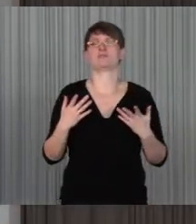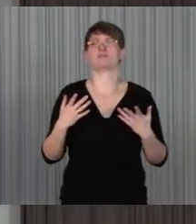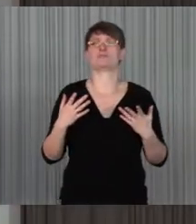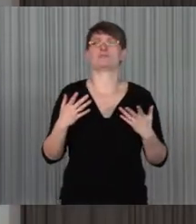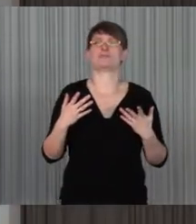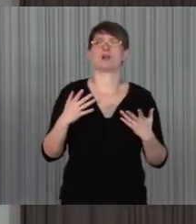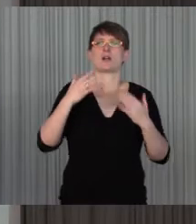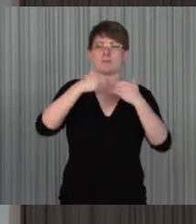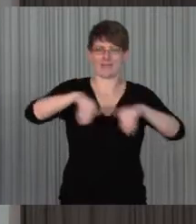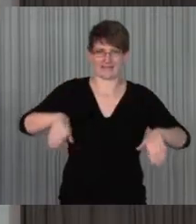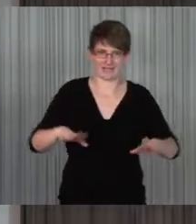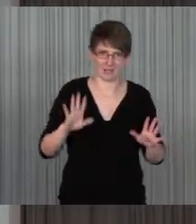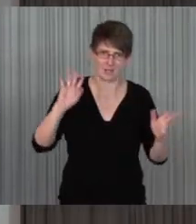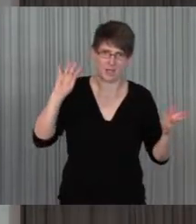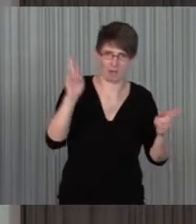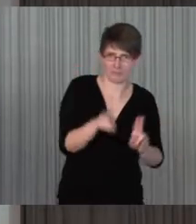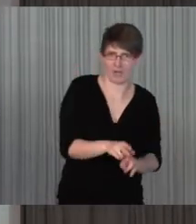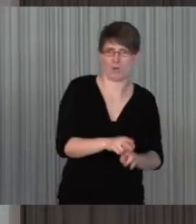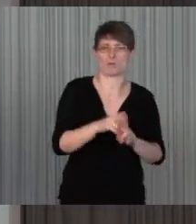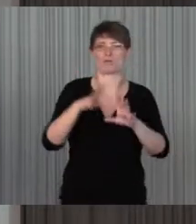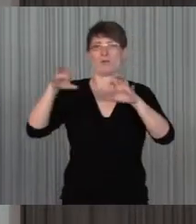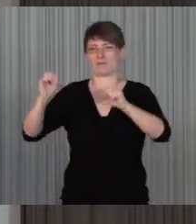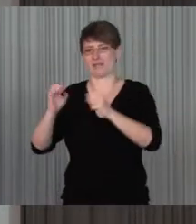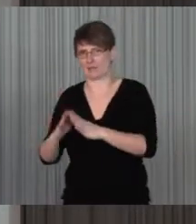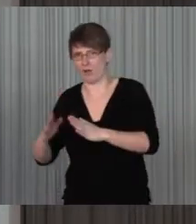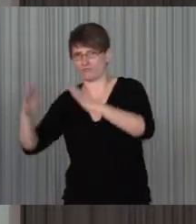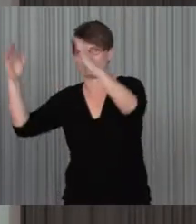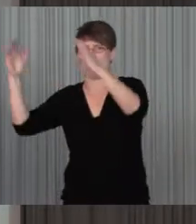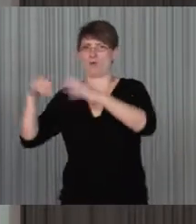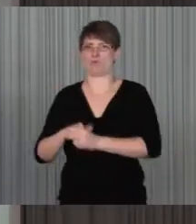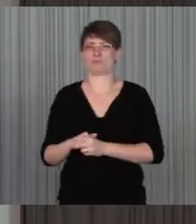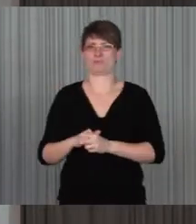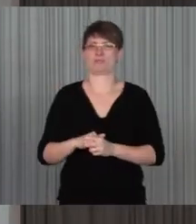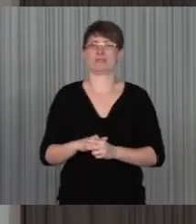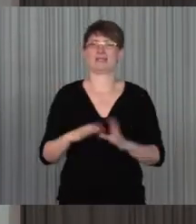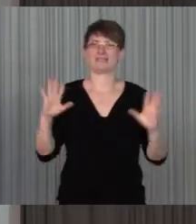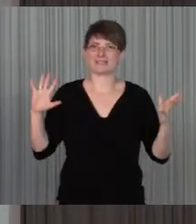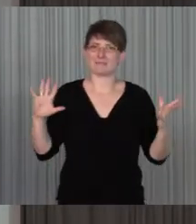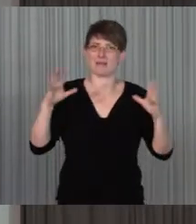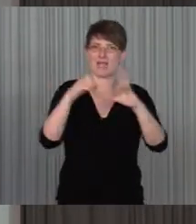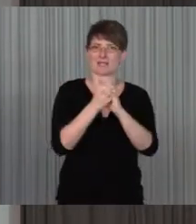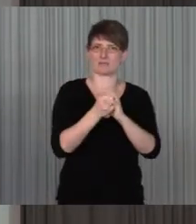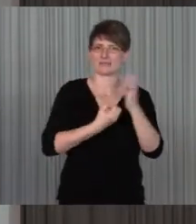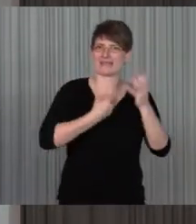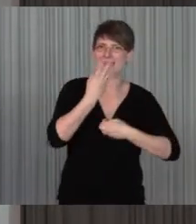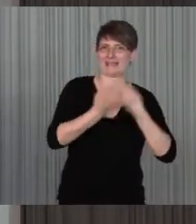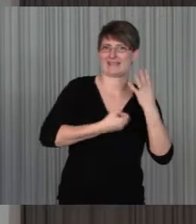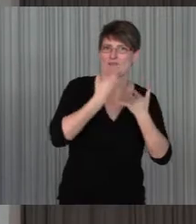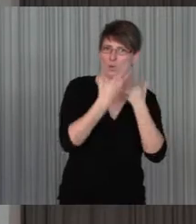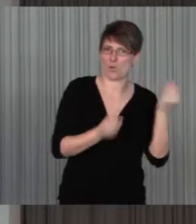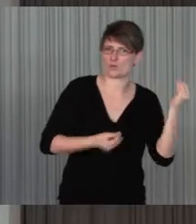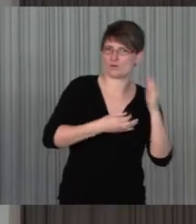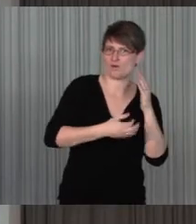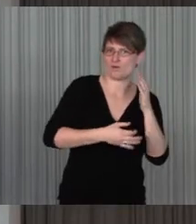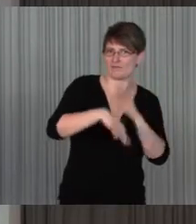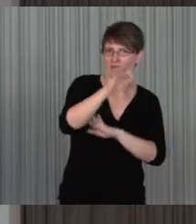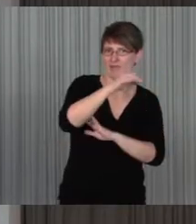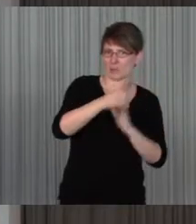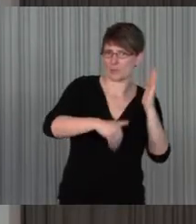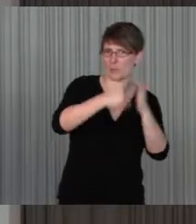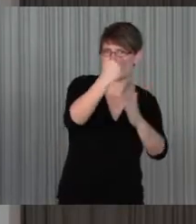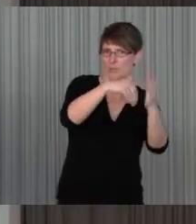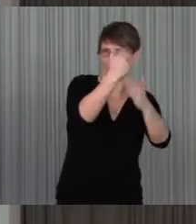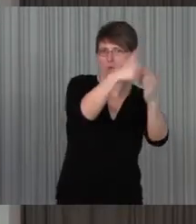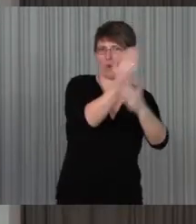wir müssen Barrieren abbauen, Konkurrenzen aufbauen, gemeinsam neue, kreative Lösungen finden und eben sozusagen das Bild von